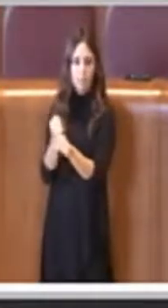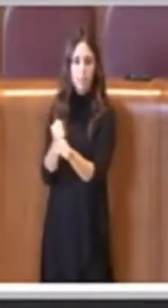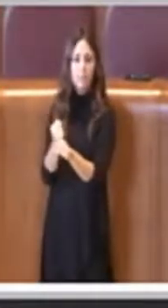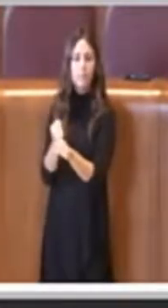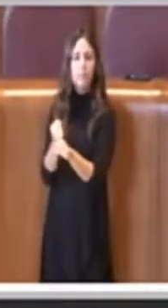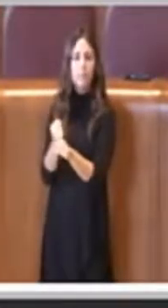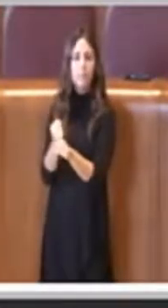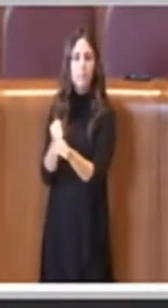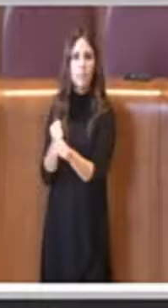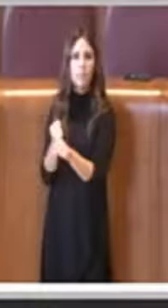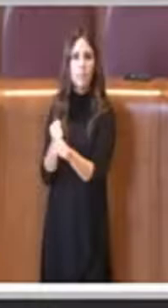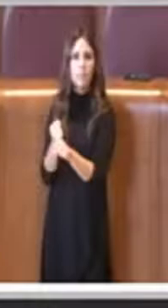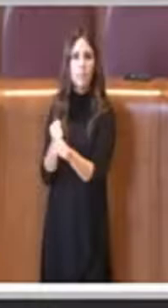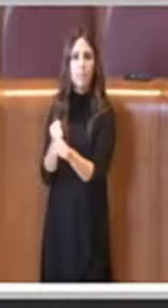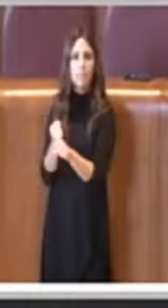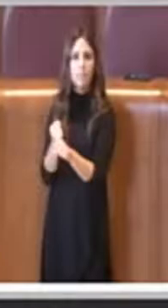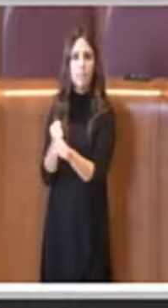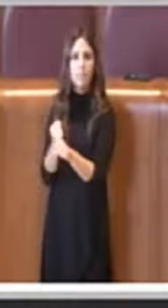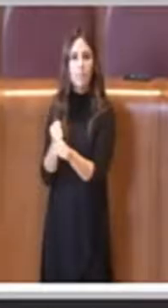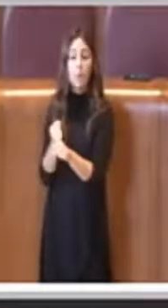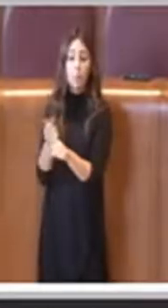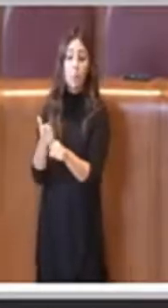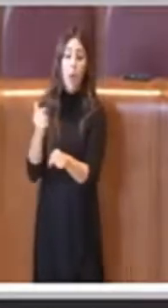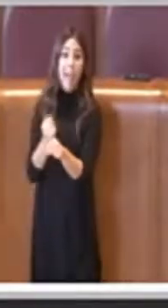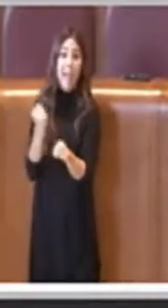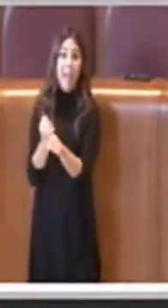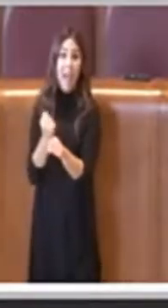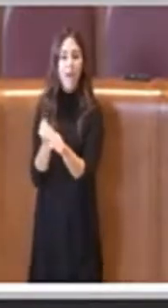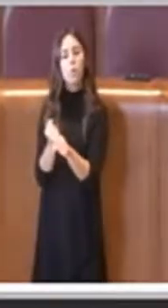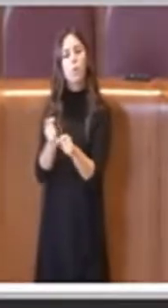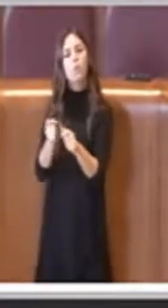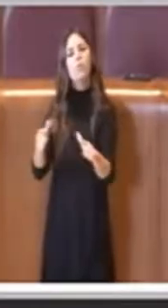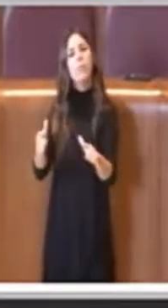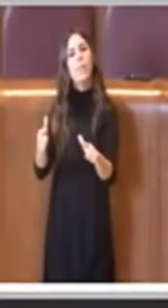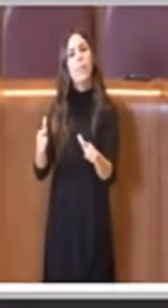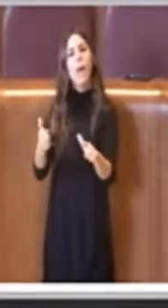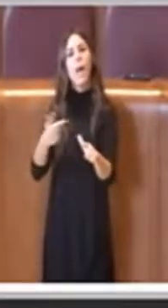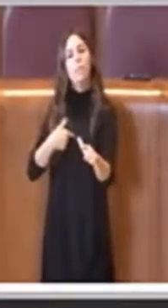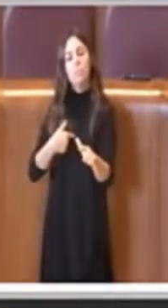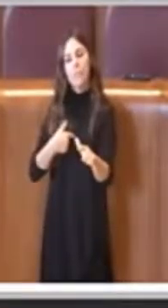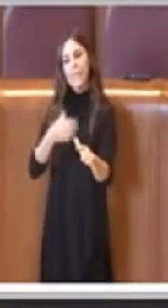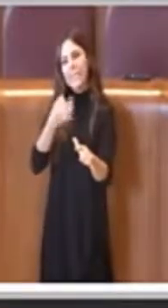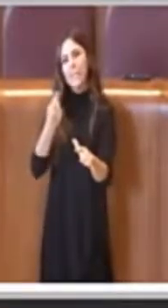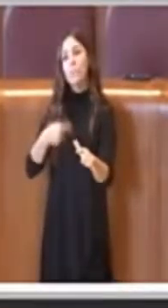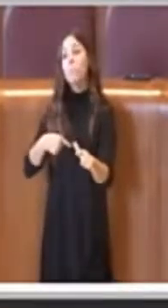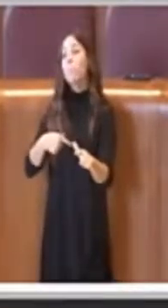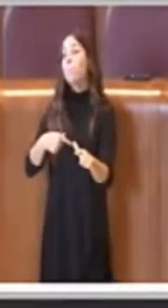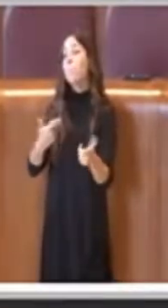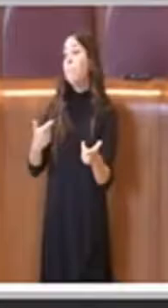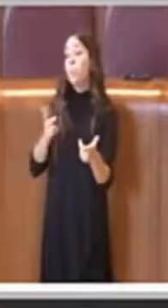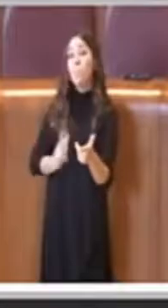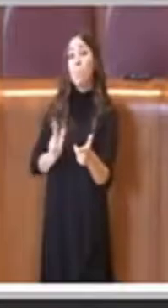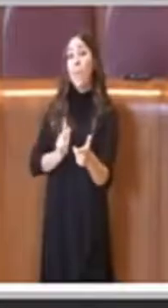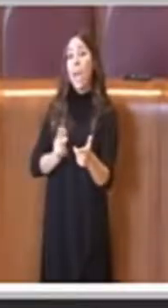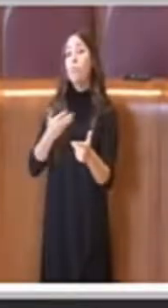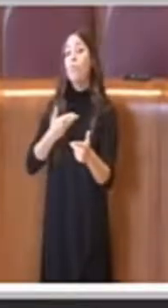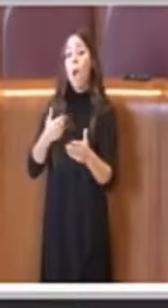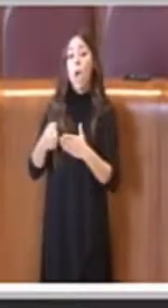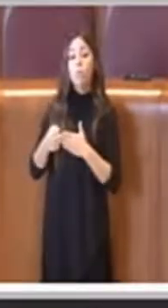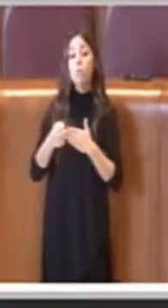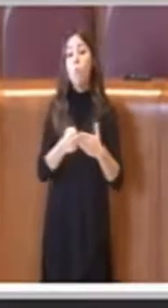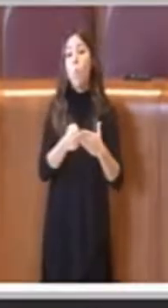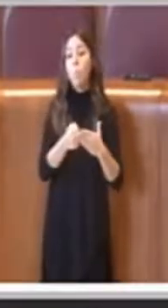questa città, in questa capitale serva il sopporto di tutti quanti e